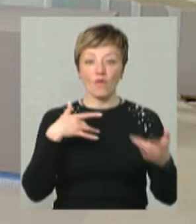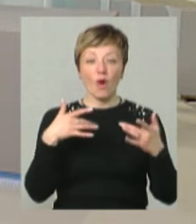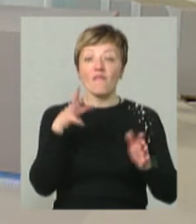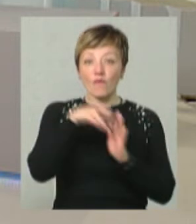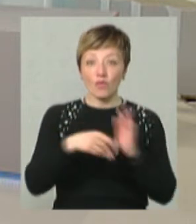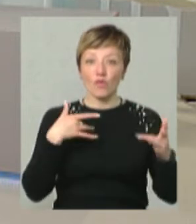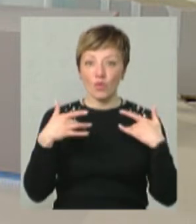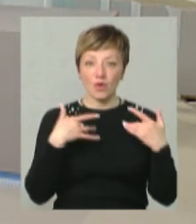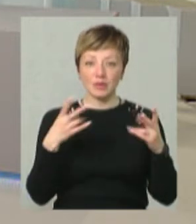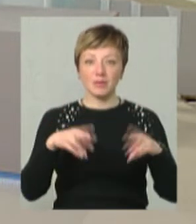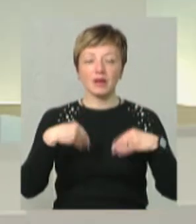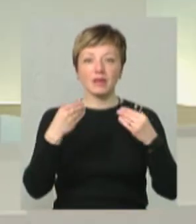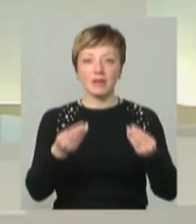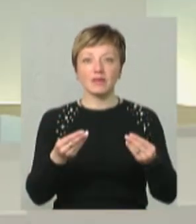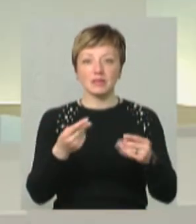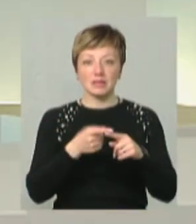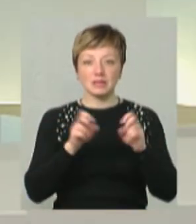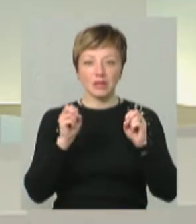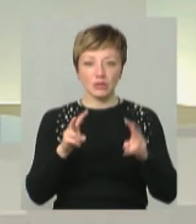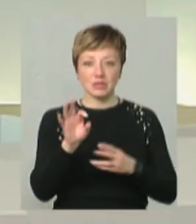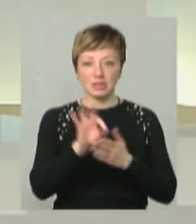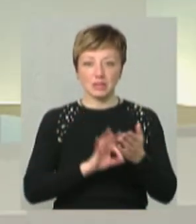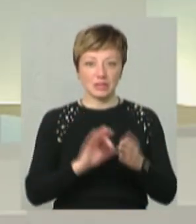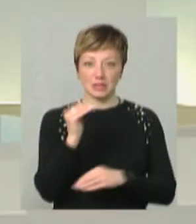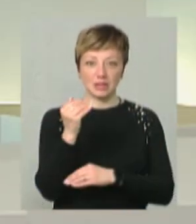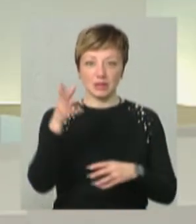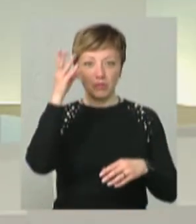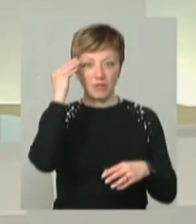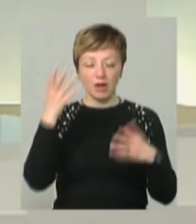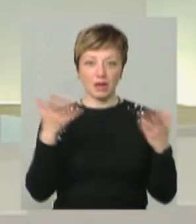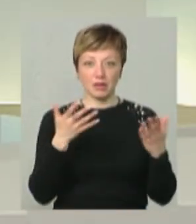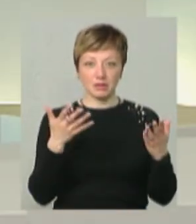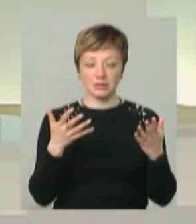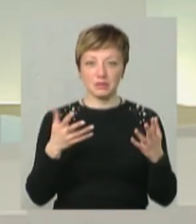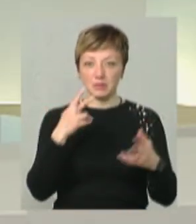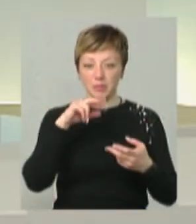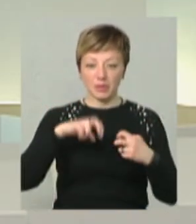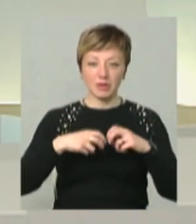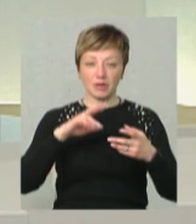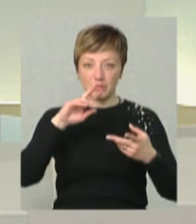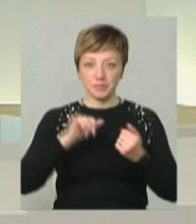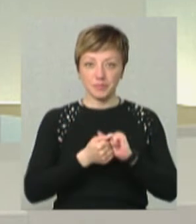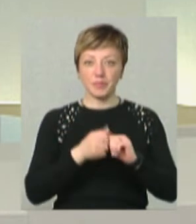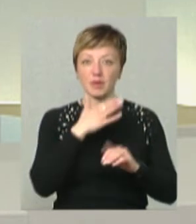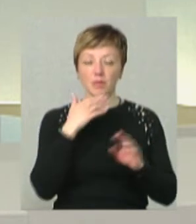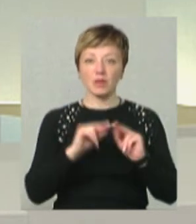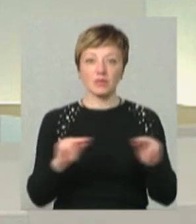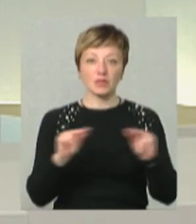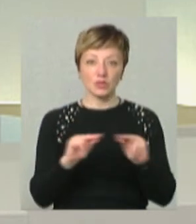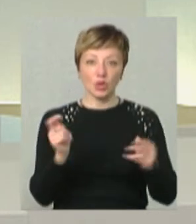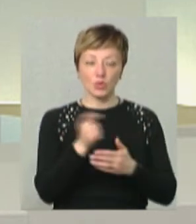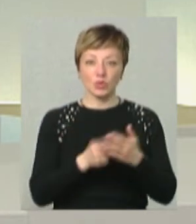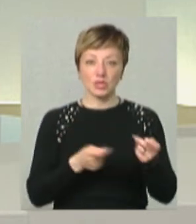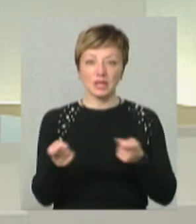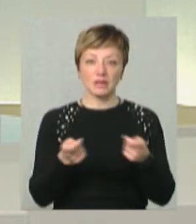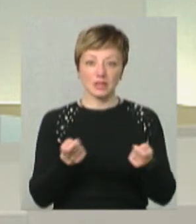рано давати. Тому що це навіть загрозливо. Зразу дитина набуває якихось штампів, стереотипів. Бато так викладачів, художні